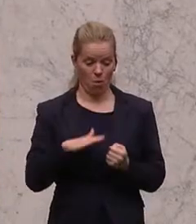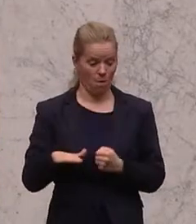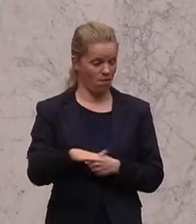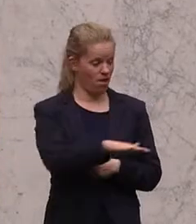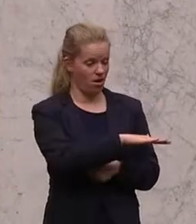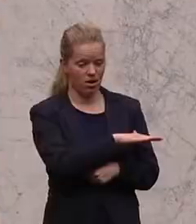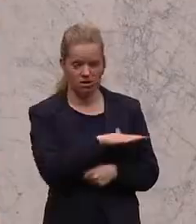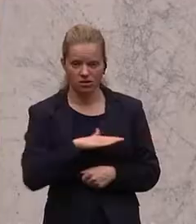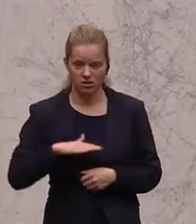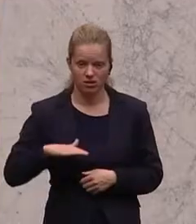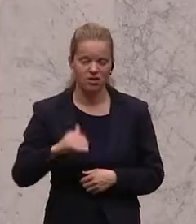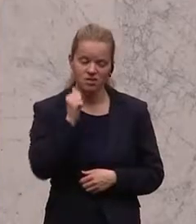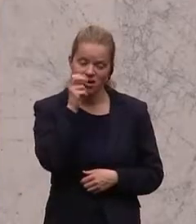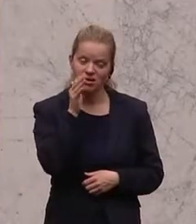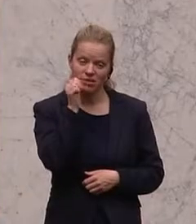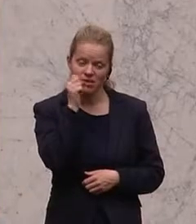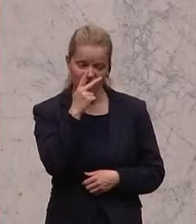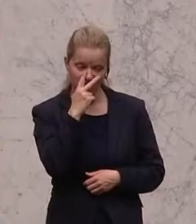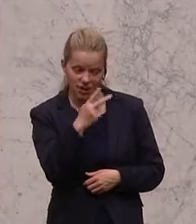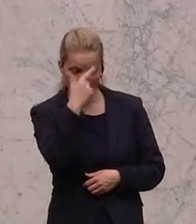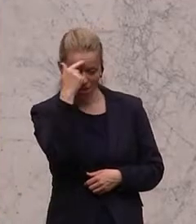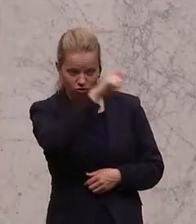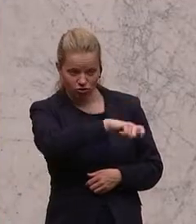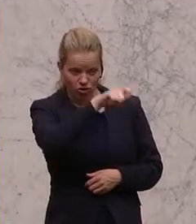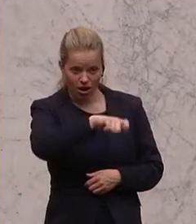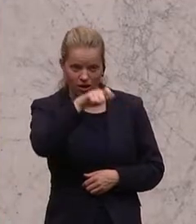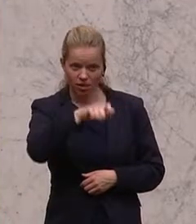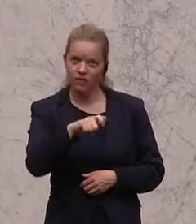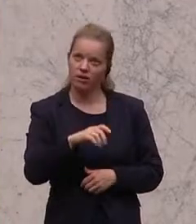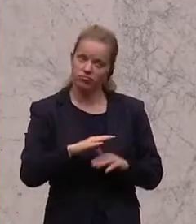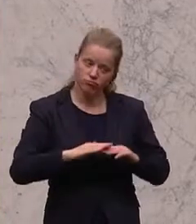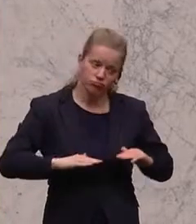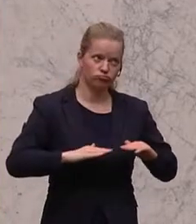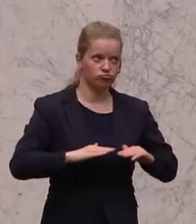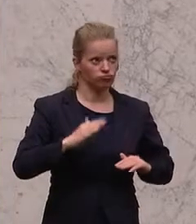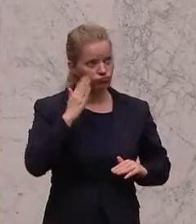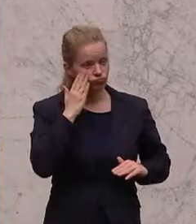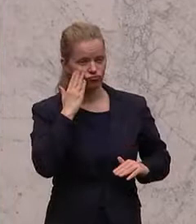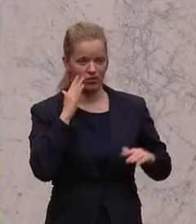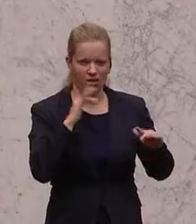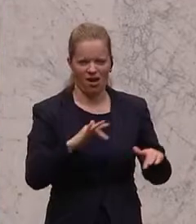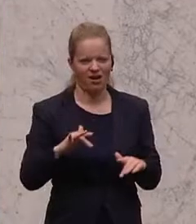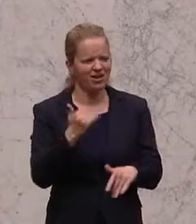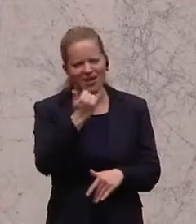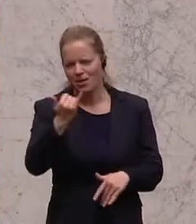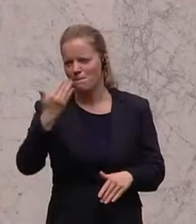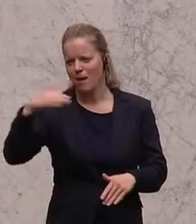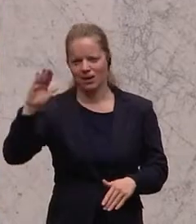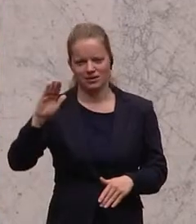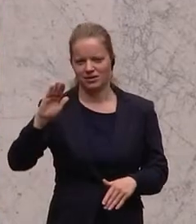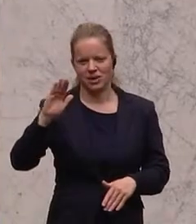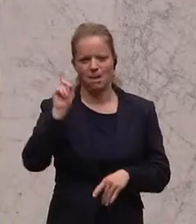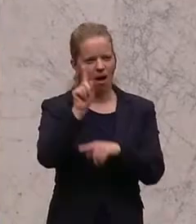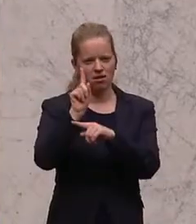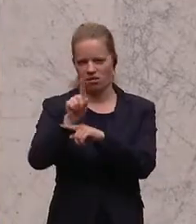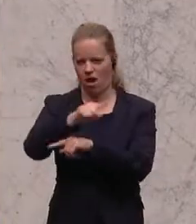tagtäglich mit Menschen mit Bodenhaftung zusammen. Das heißt, jeder von uns, die meisten Mandatare,